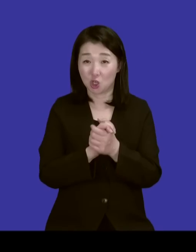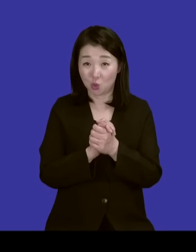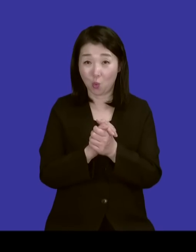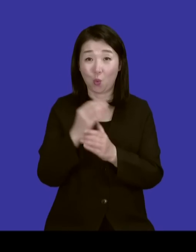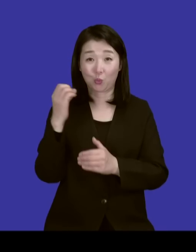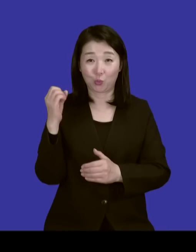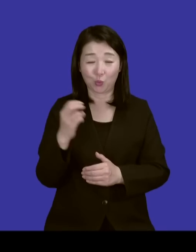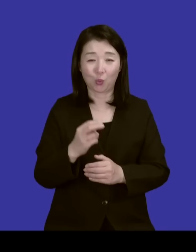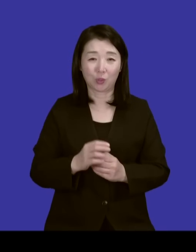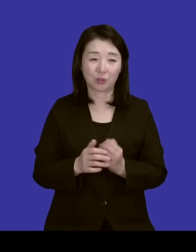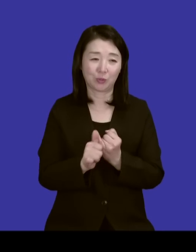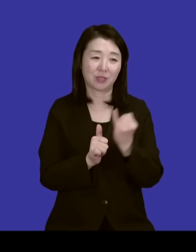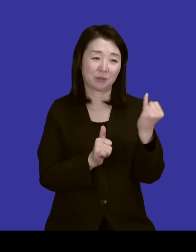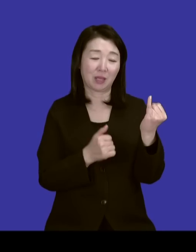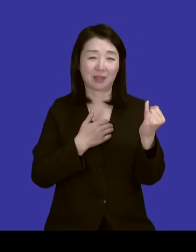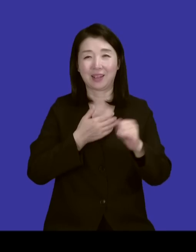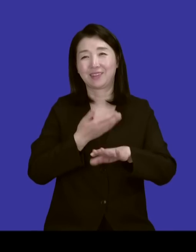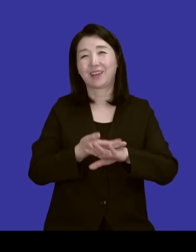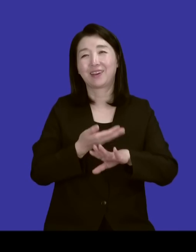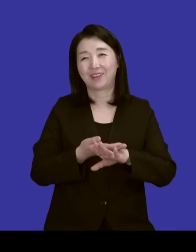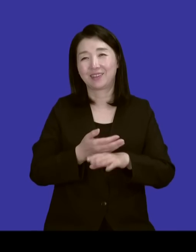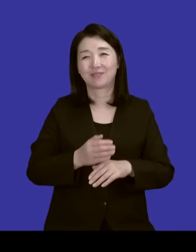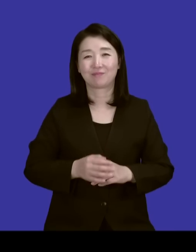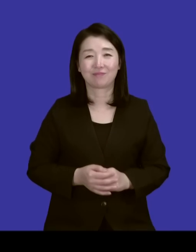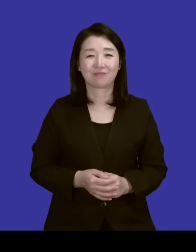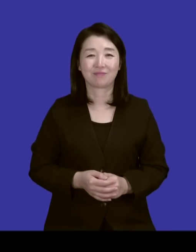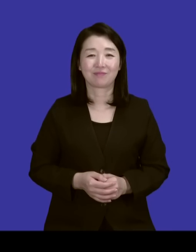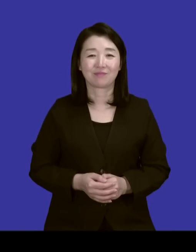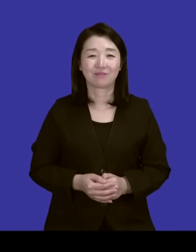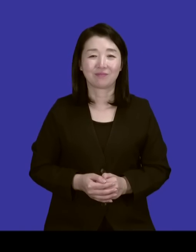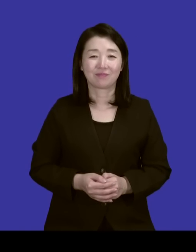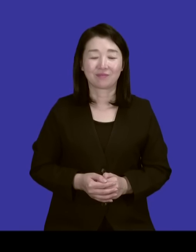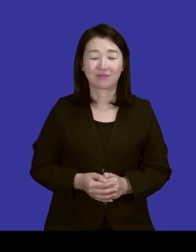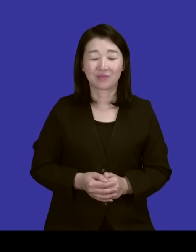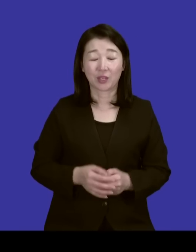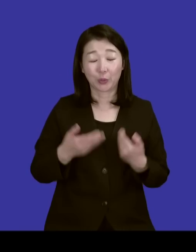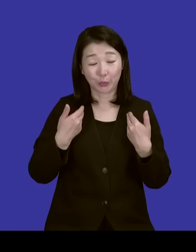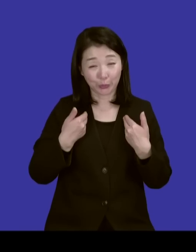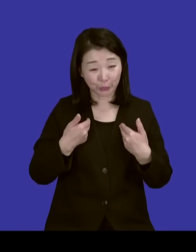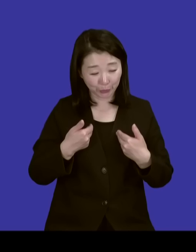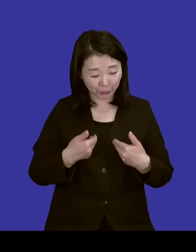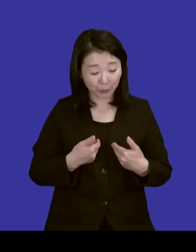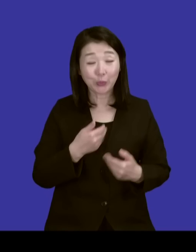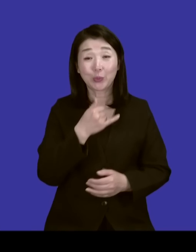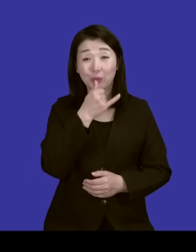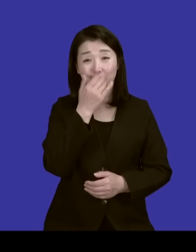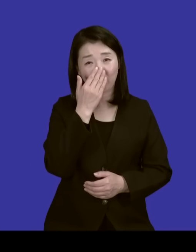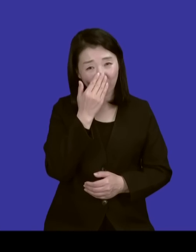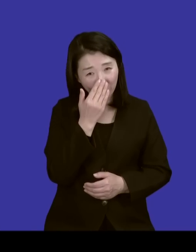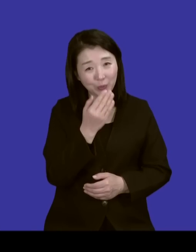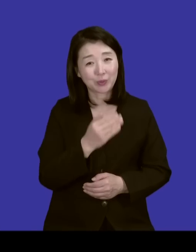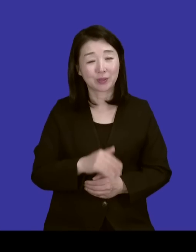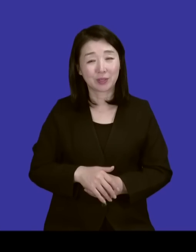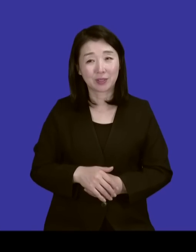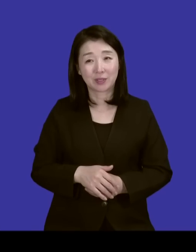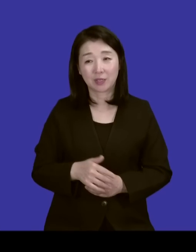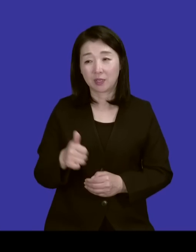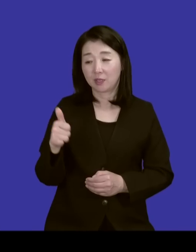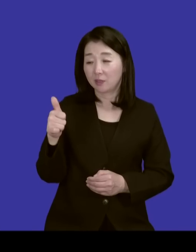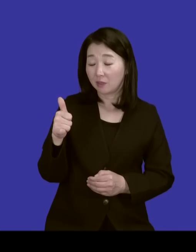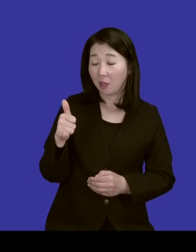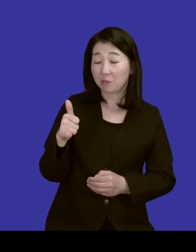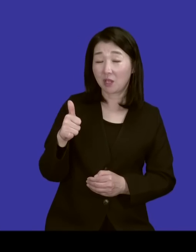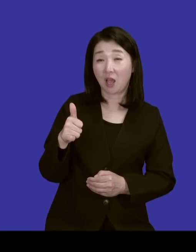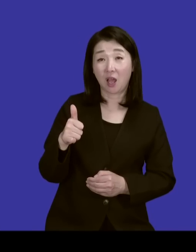지 사람은 저랑 다르게 굉장히 정숙하다 그럴까 남자로 말하면 젠틀하다